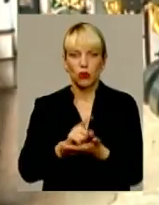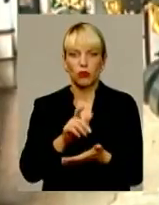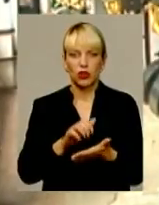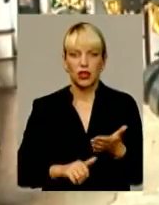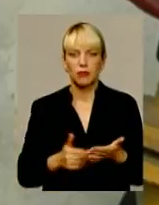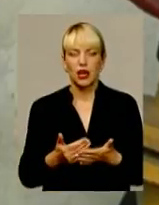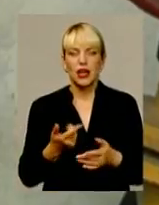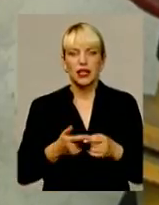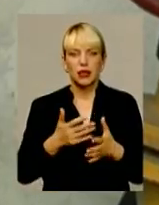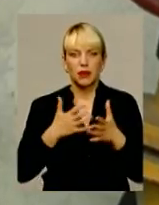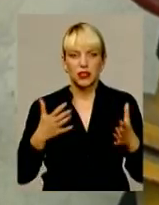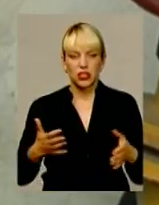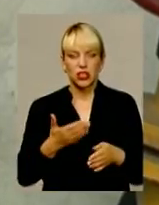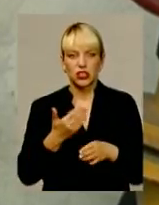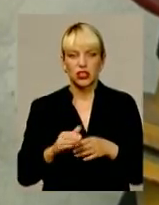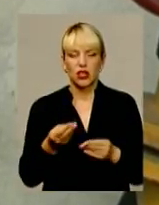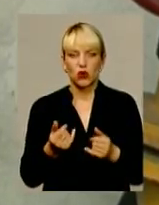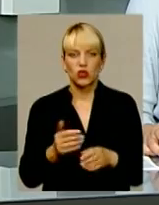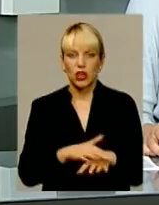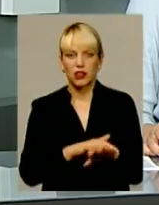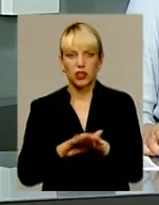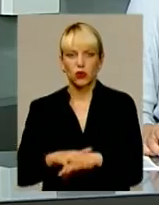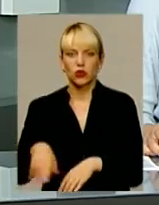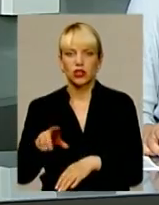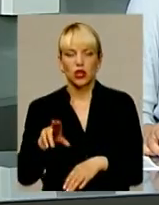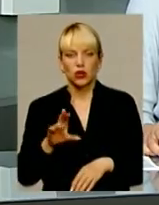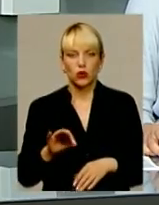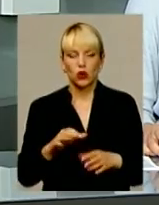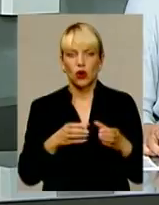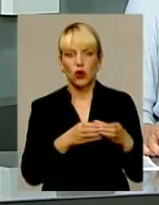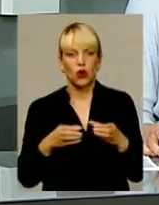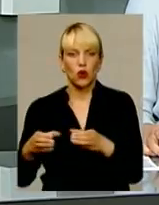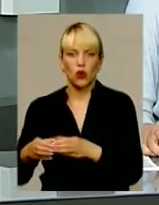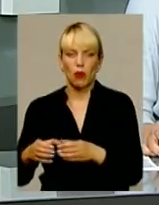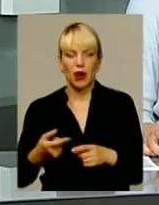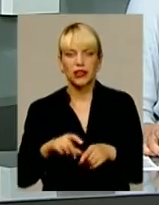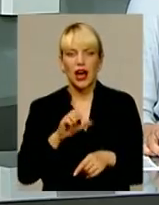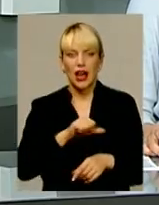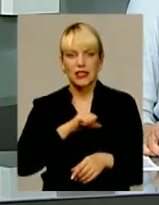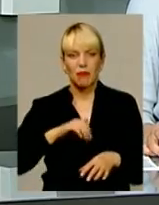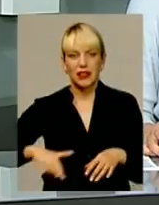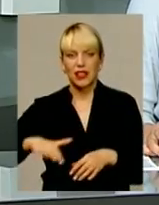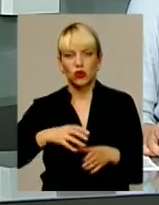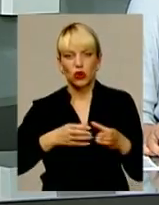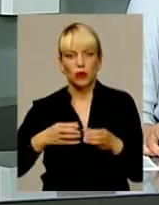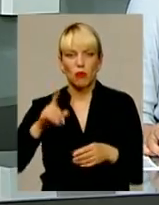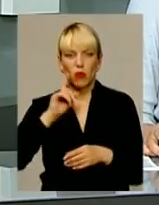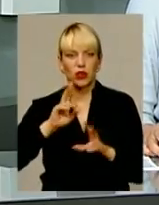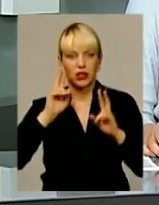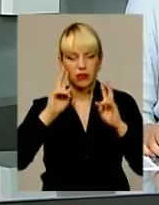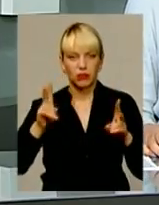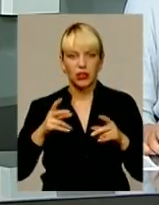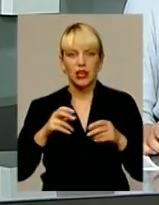І переважна частина цих грошей надходить саме до скарбниць громад. А ось самі територіальні громади поки не навчились